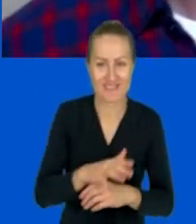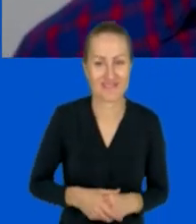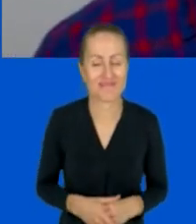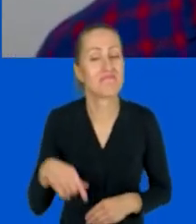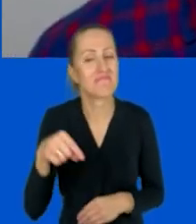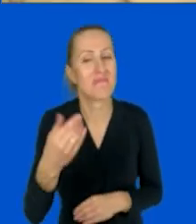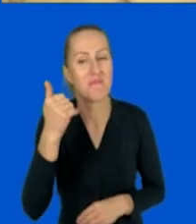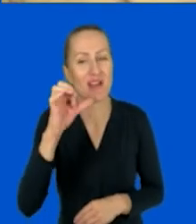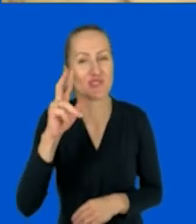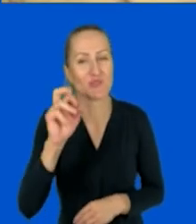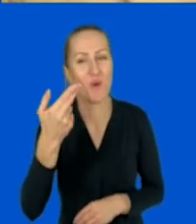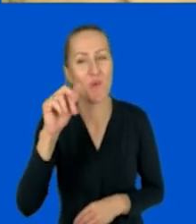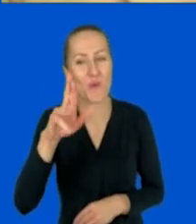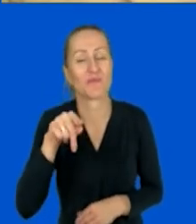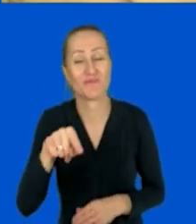maskonury wygrały.